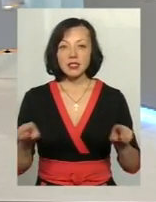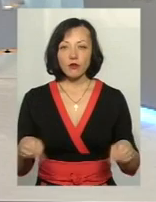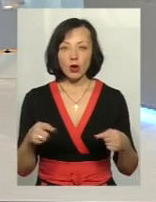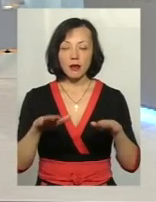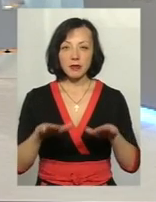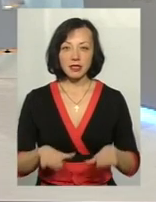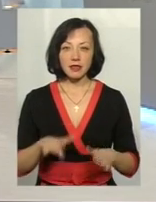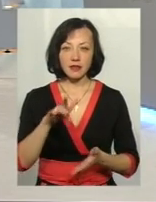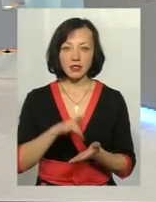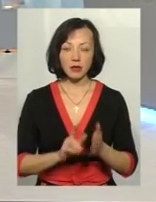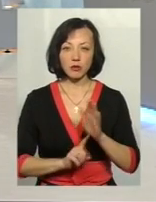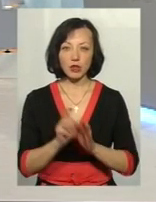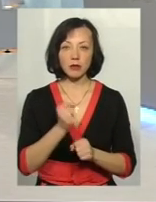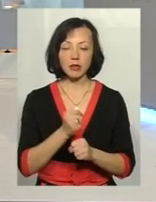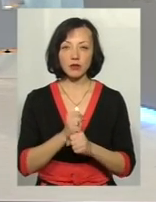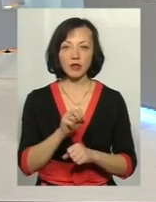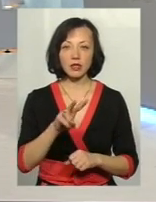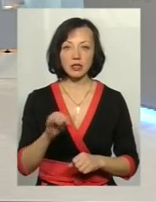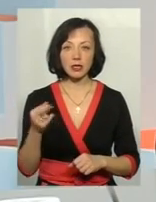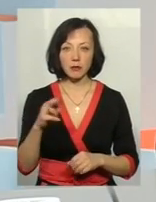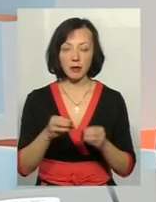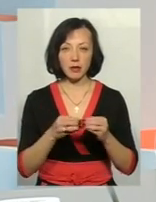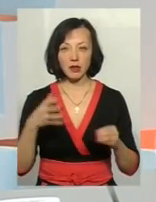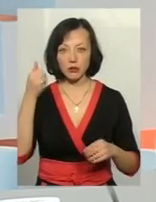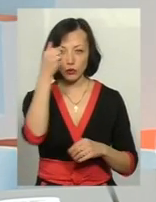говорили, з липня 2015 року,